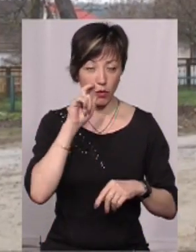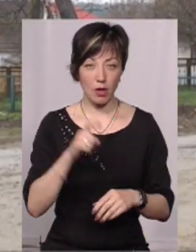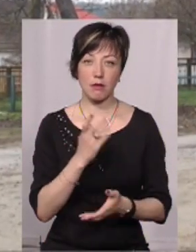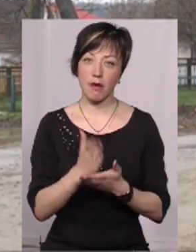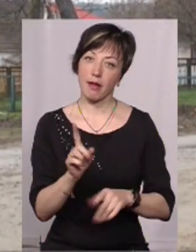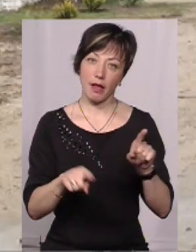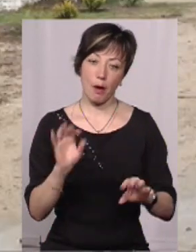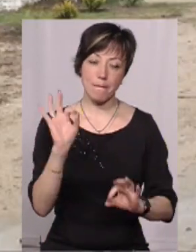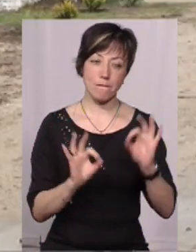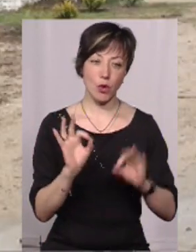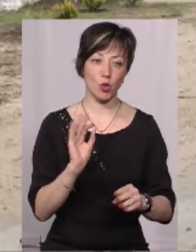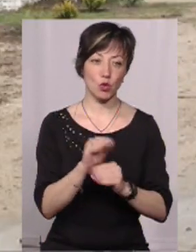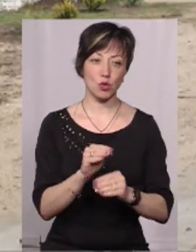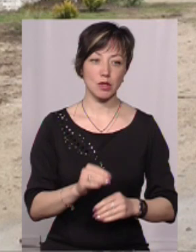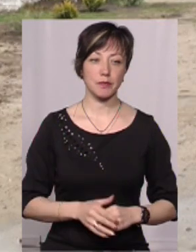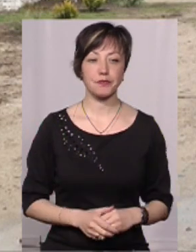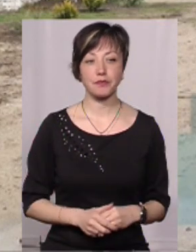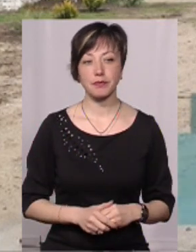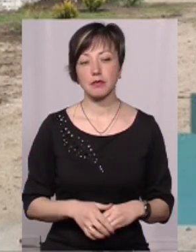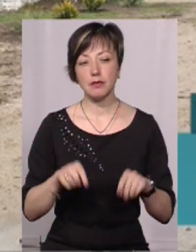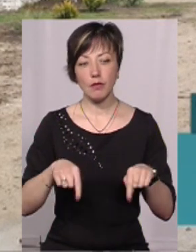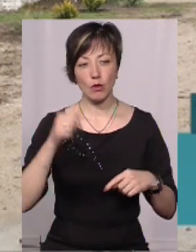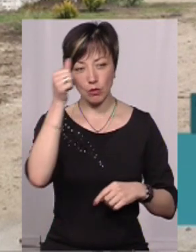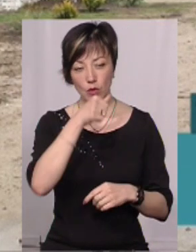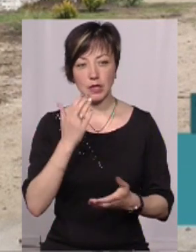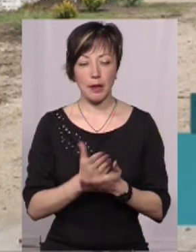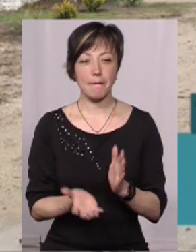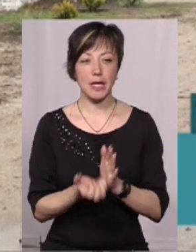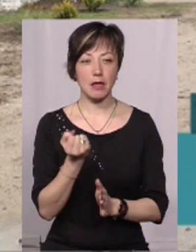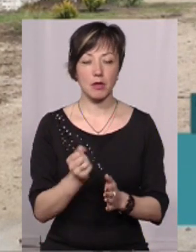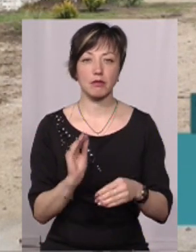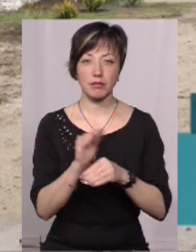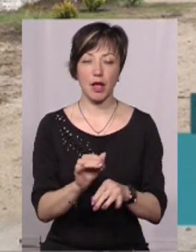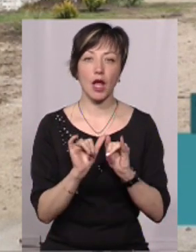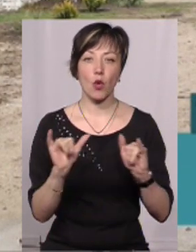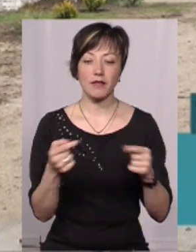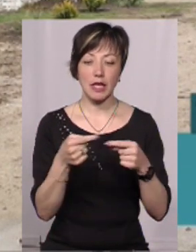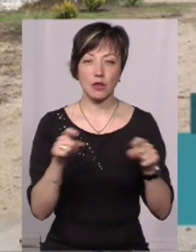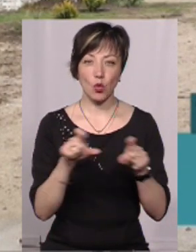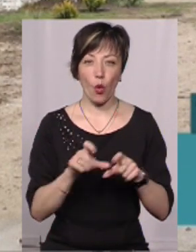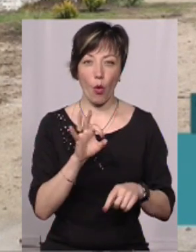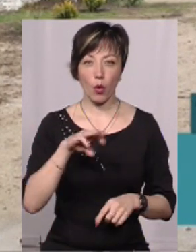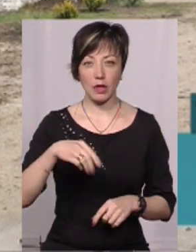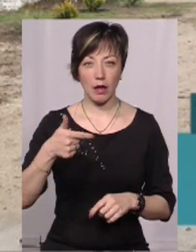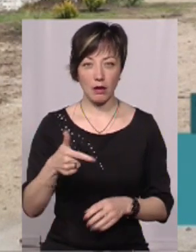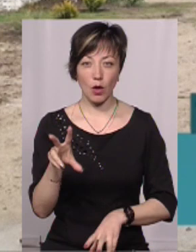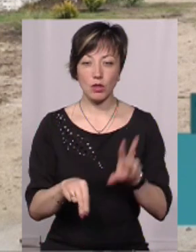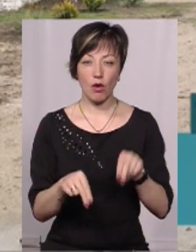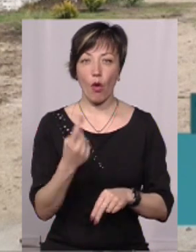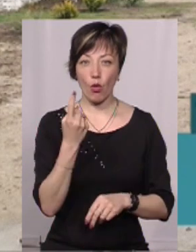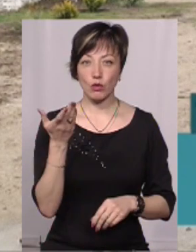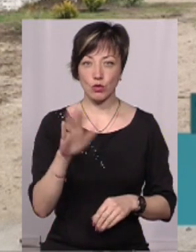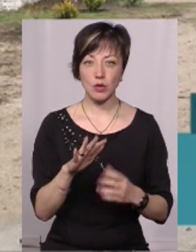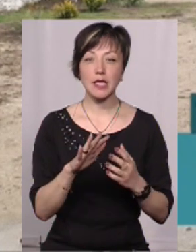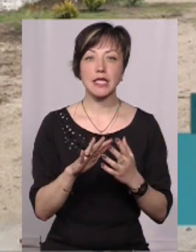має деякі бонуси. Цього року існує фінансова підтримка у вигляді субвенцій на розвиток інфраструктури ОТГ, яка розраховується на одиницю